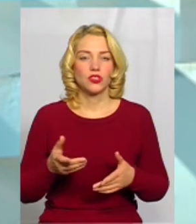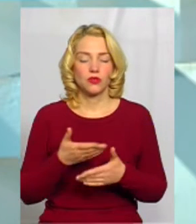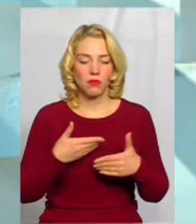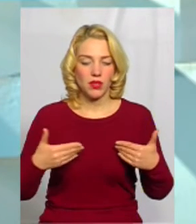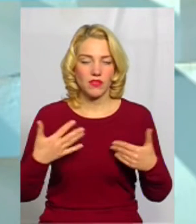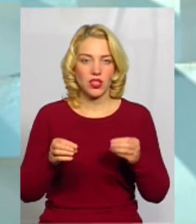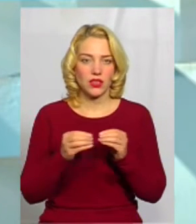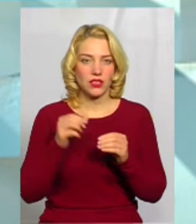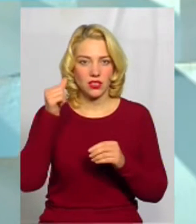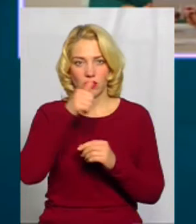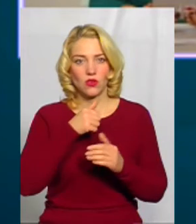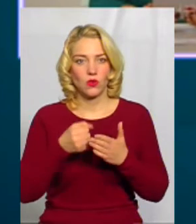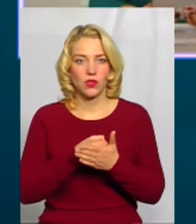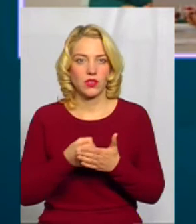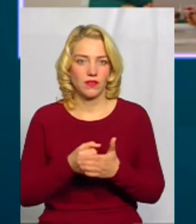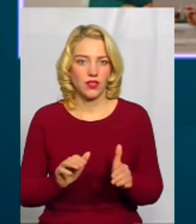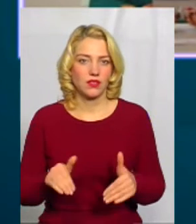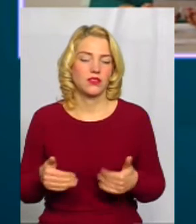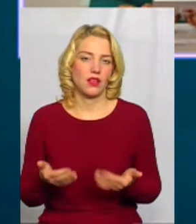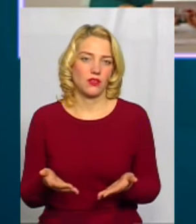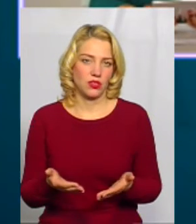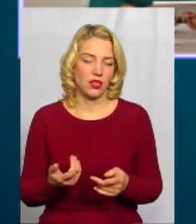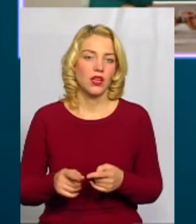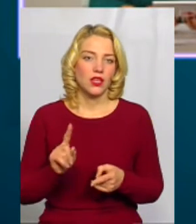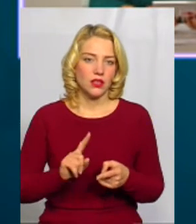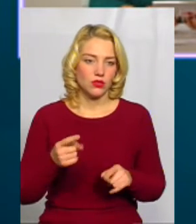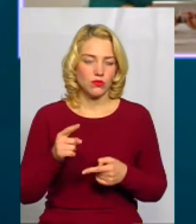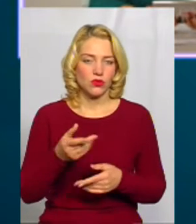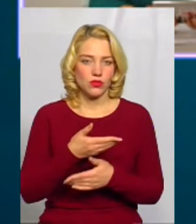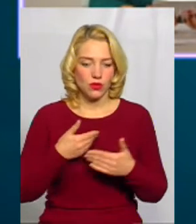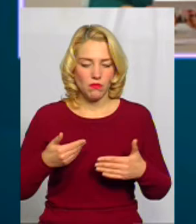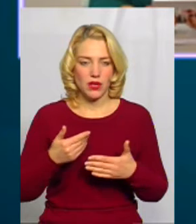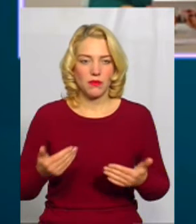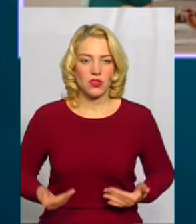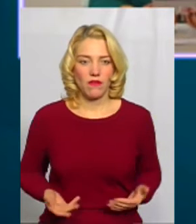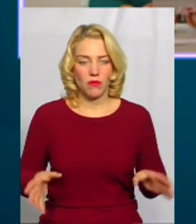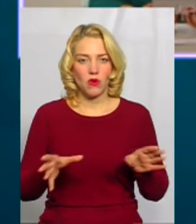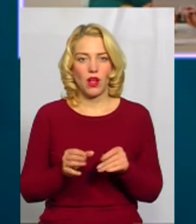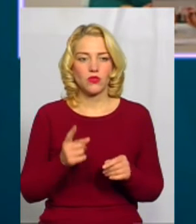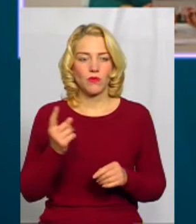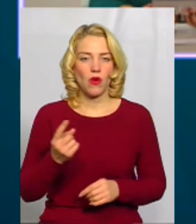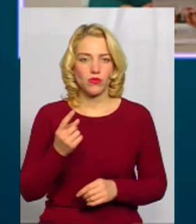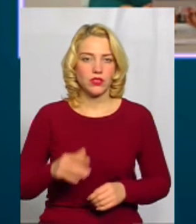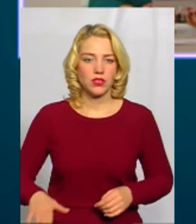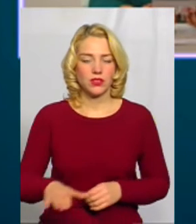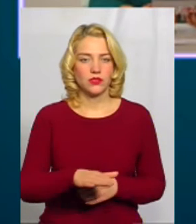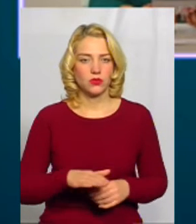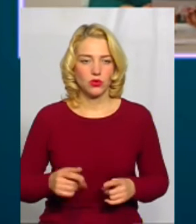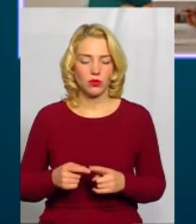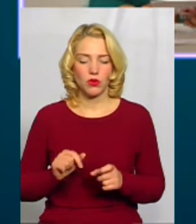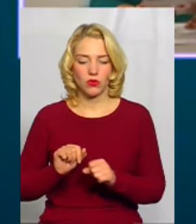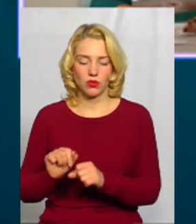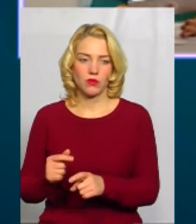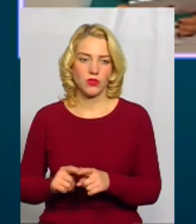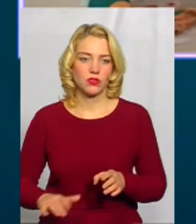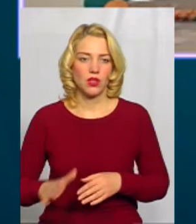років вже ініціаторами і виступаємо, тому що ми живемо разом на одній території, ми охороняємо цю територію, але